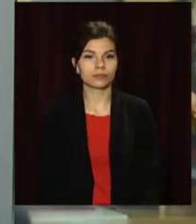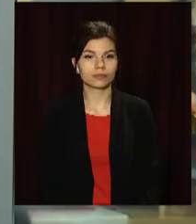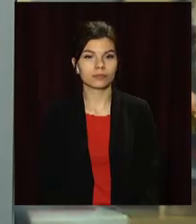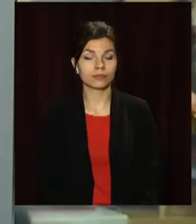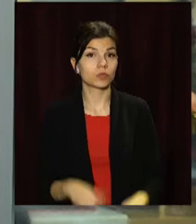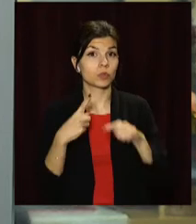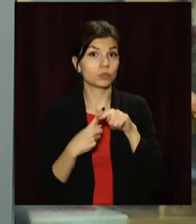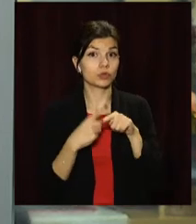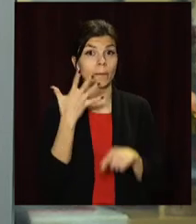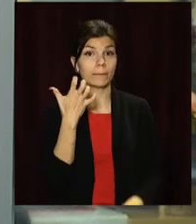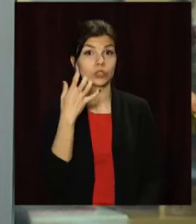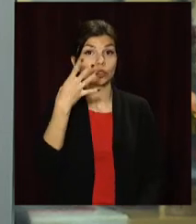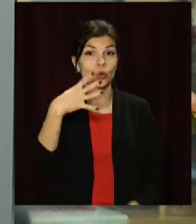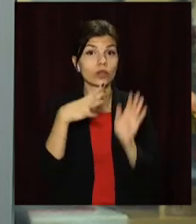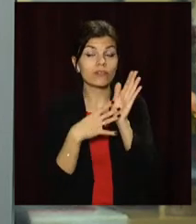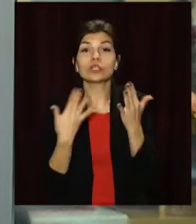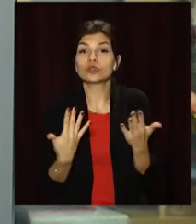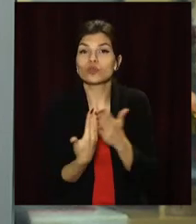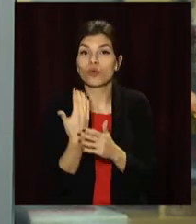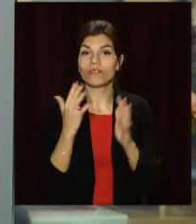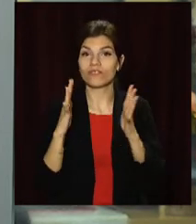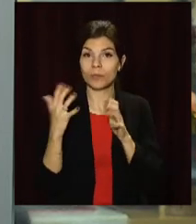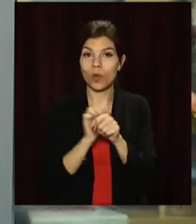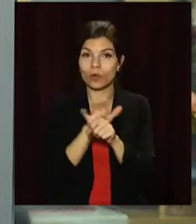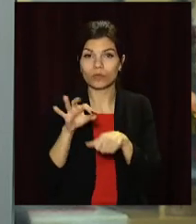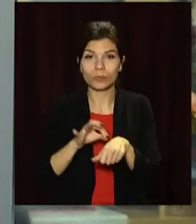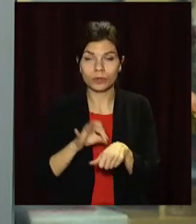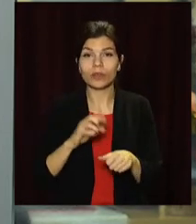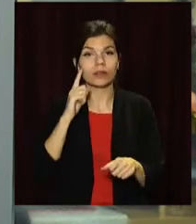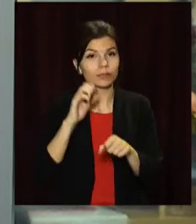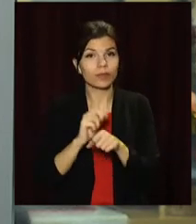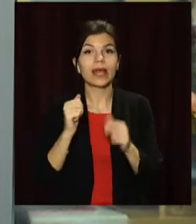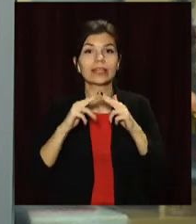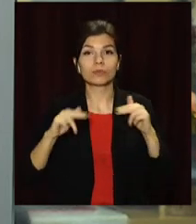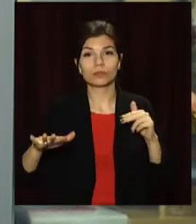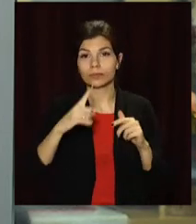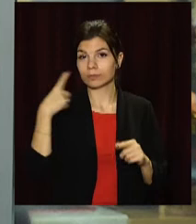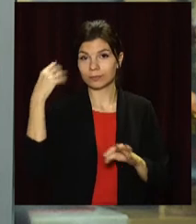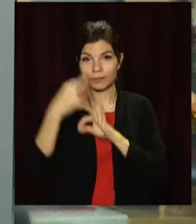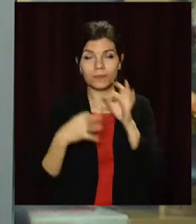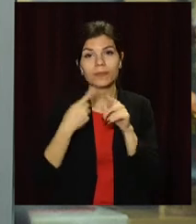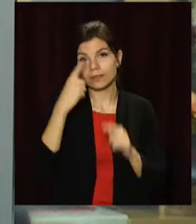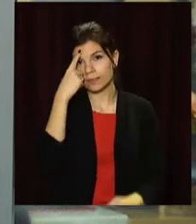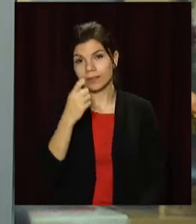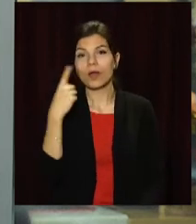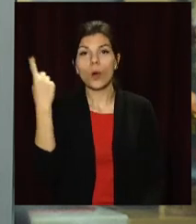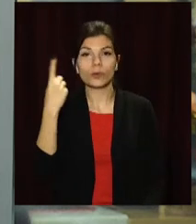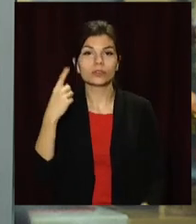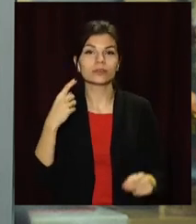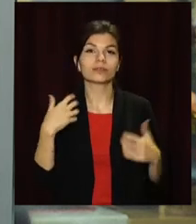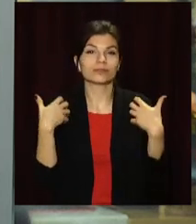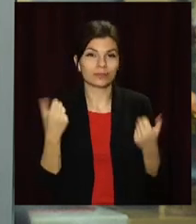Плюс 549. Стільки нових випадків коронавірусу зафіксували на Дніпропетровщині за добу. Про це повідомляють в обласному